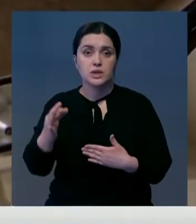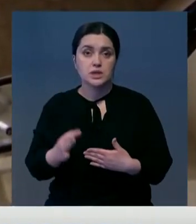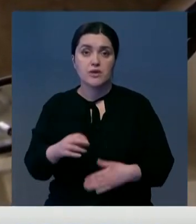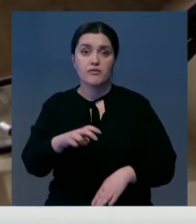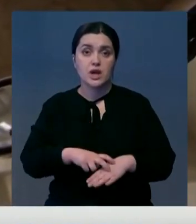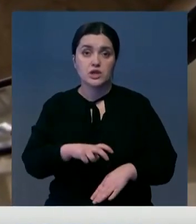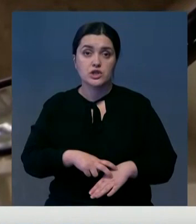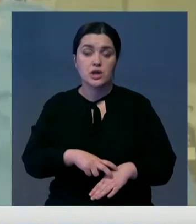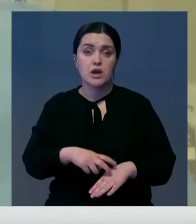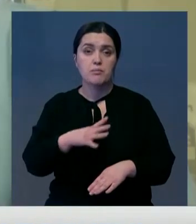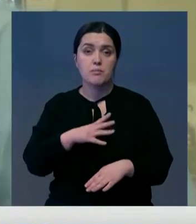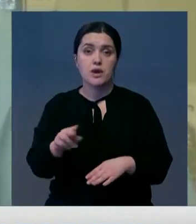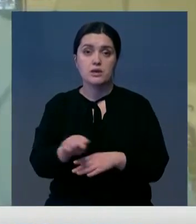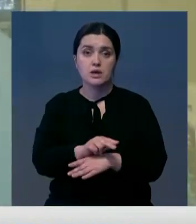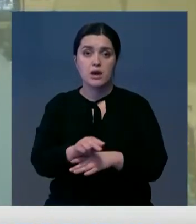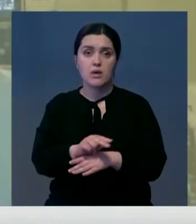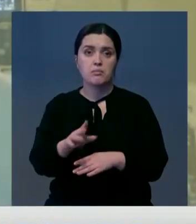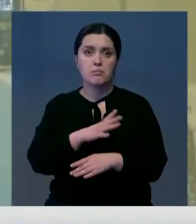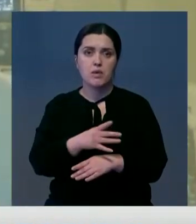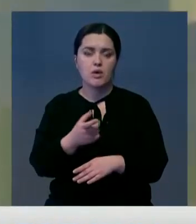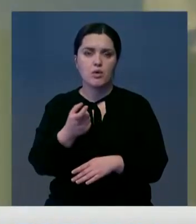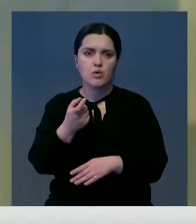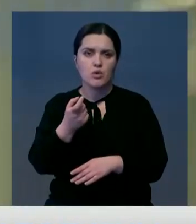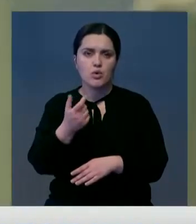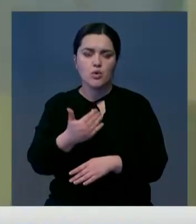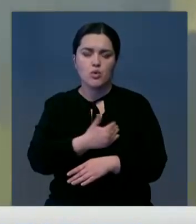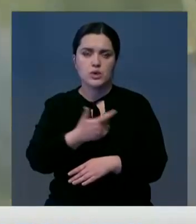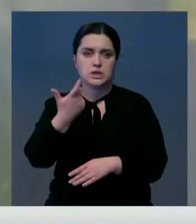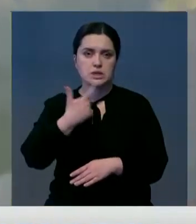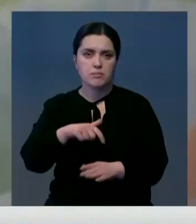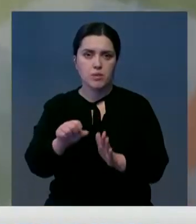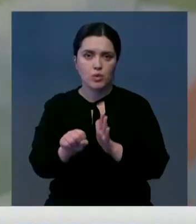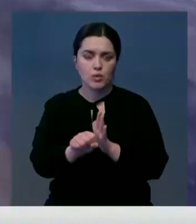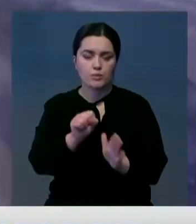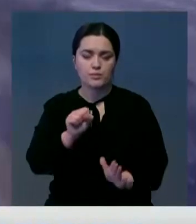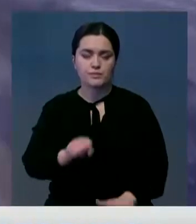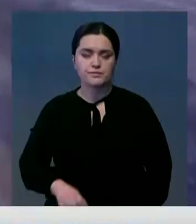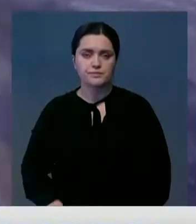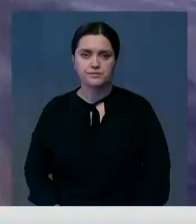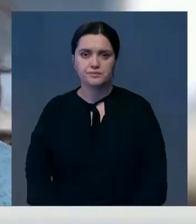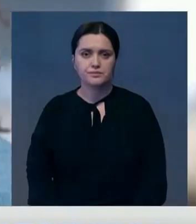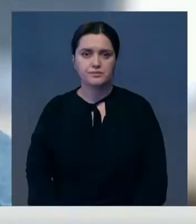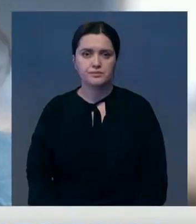% врачей, находившихся на передовой борьбы с коронавирусом, возникали суицидальные мысли.